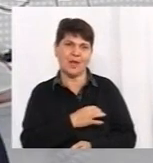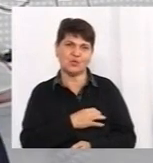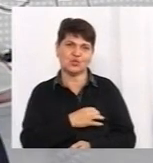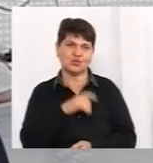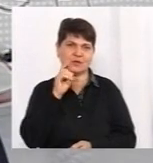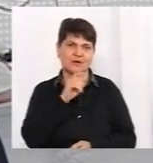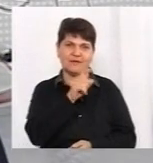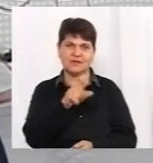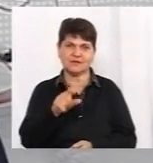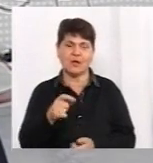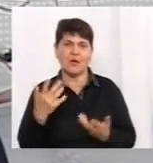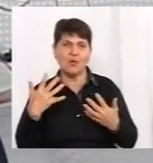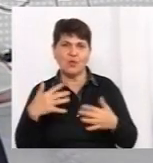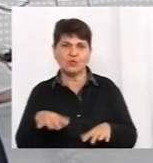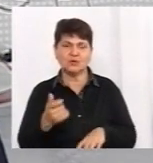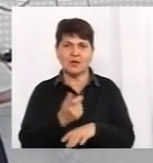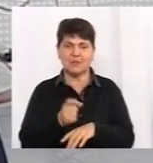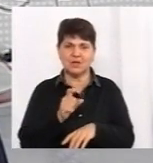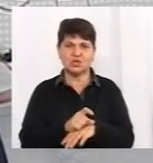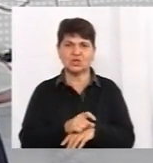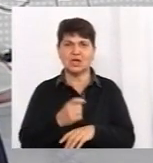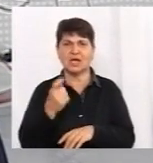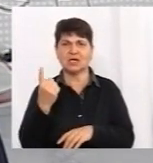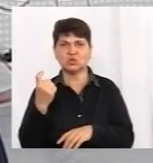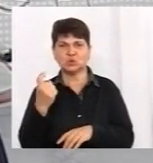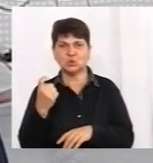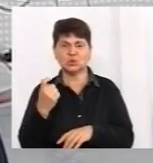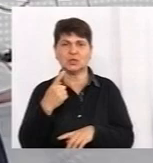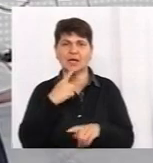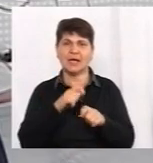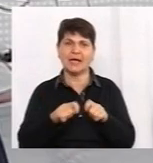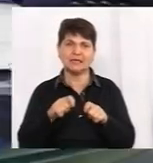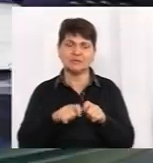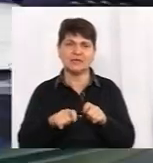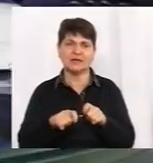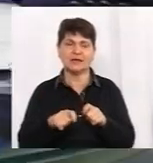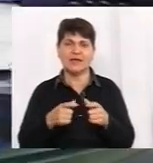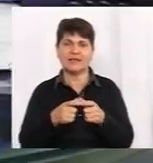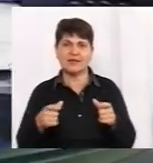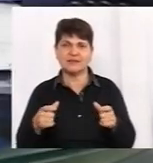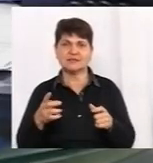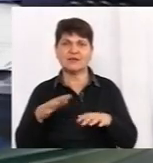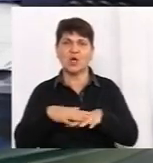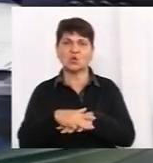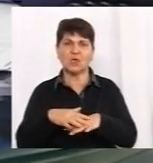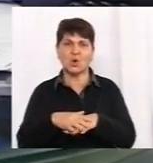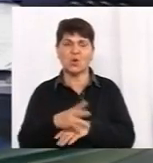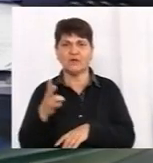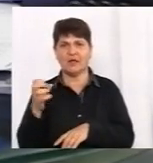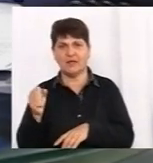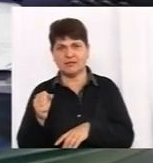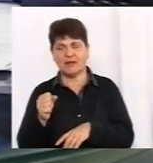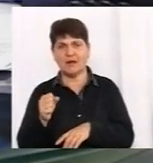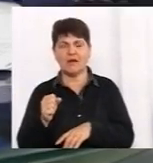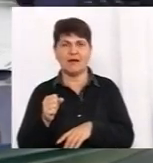більше сотні експрес-тестів, саме розраховувати на лікарів, на інші групи ризики, на